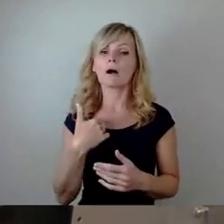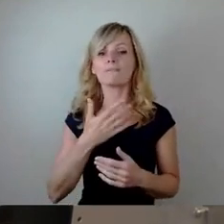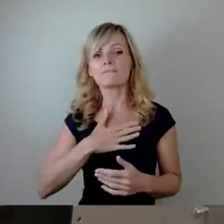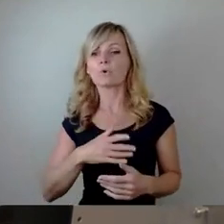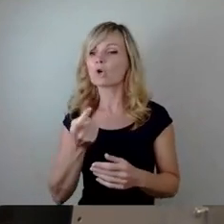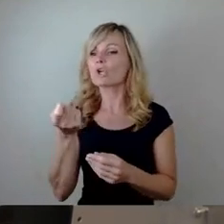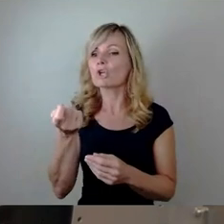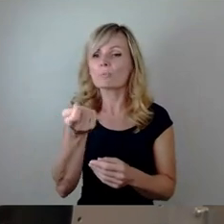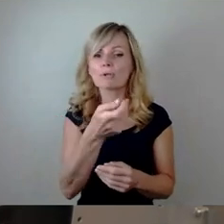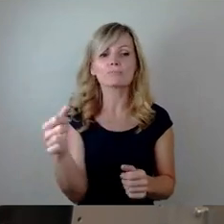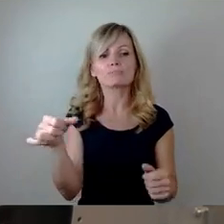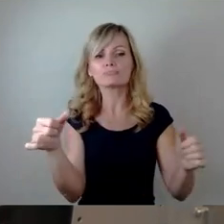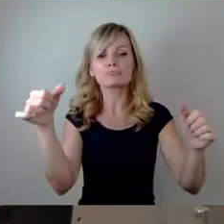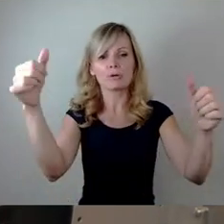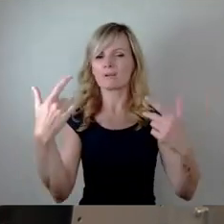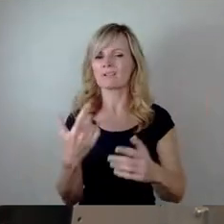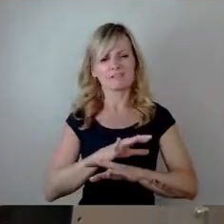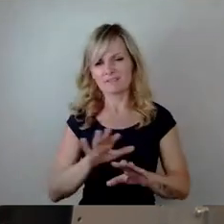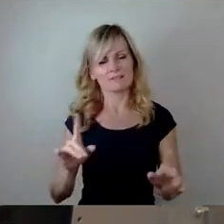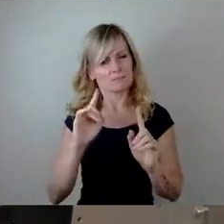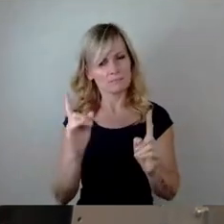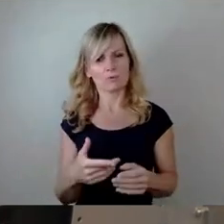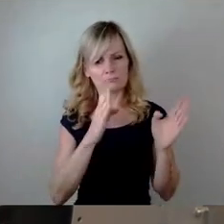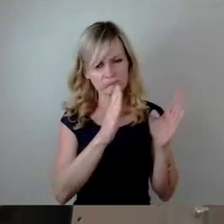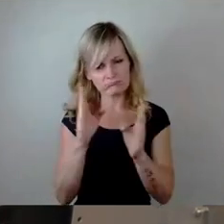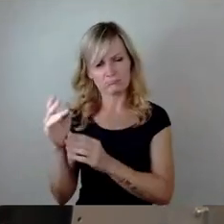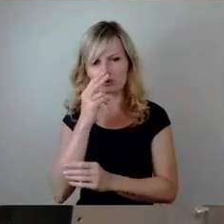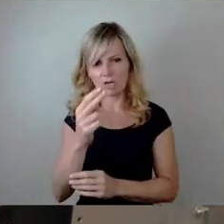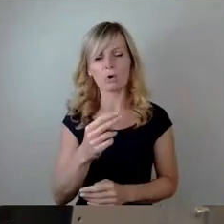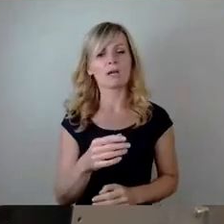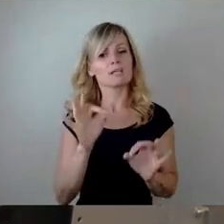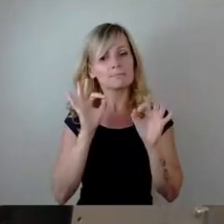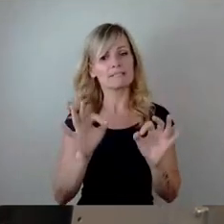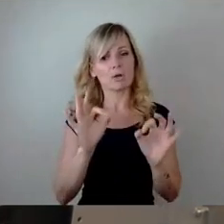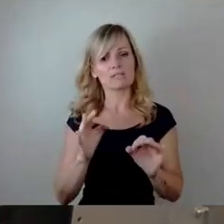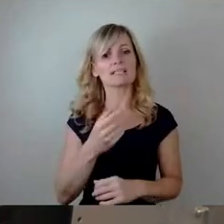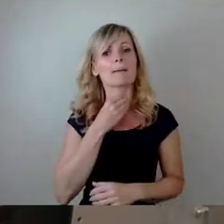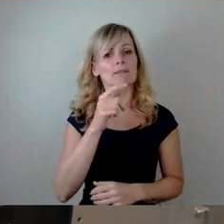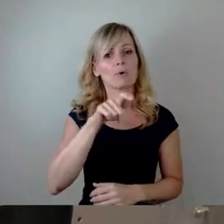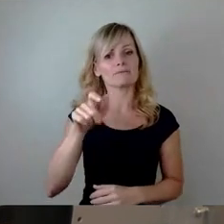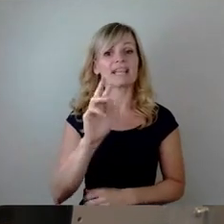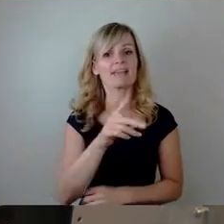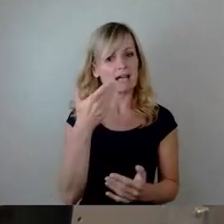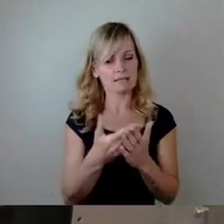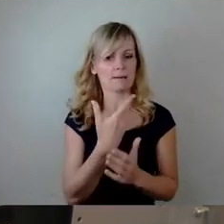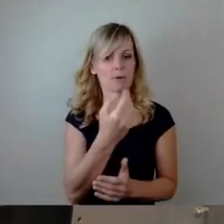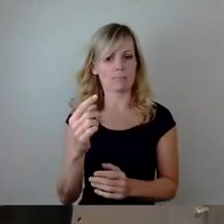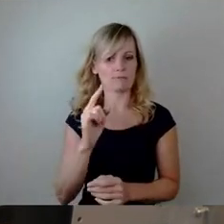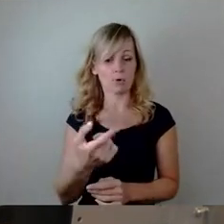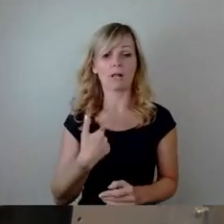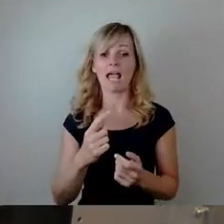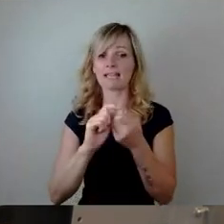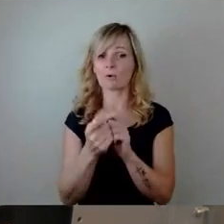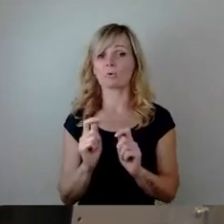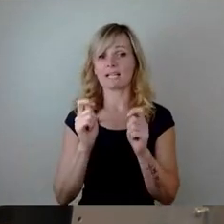Prioritäten setzen und in diesem Fall tatsächlich auf die besonders Bedürftigen in unserer Gesellschaft. Wir schlagen in unserem Änderungsantrag vor,